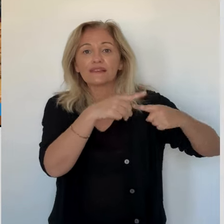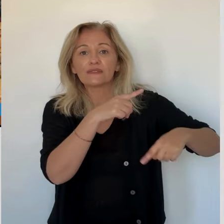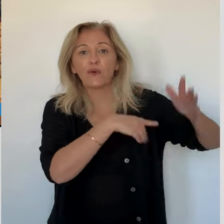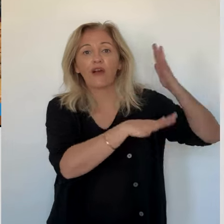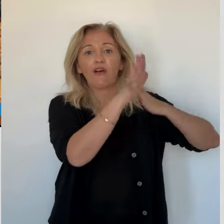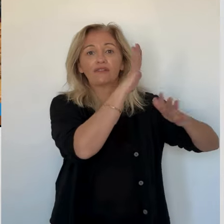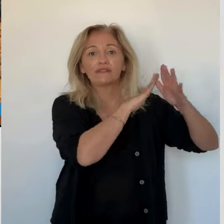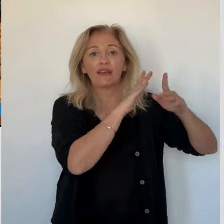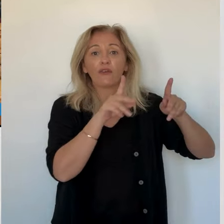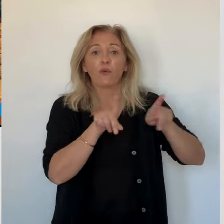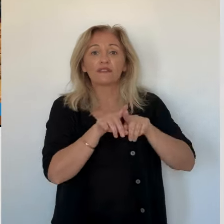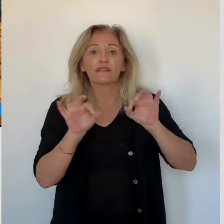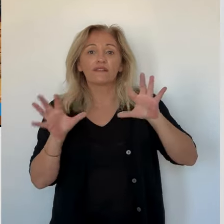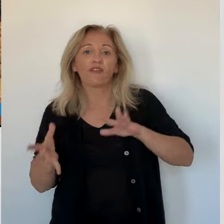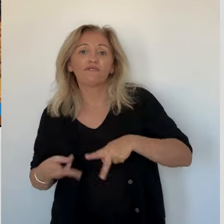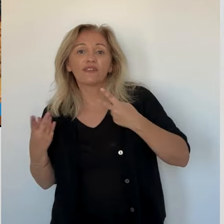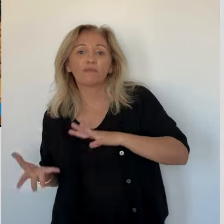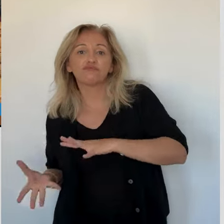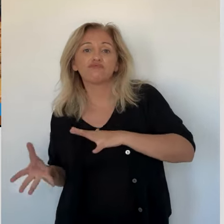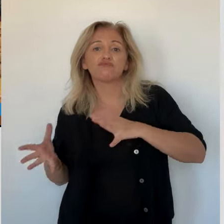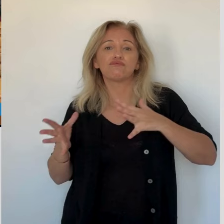ou dans ses transformations dans le temps.